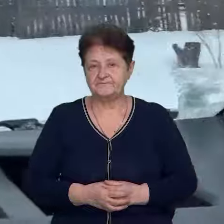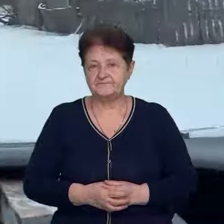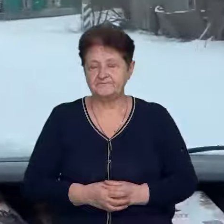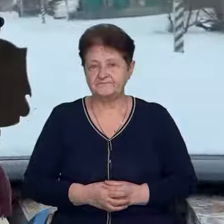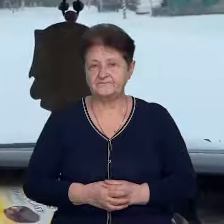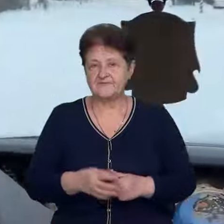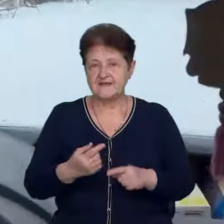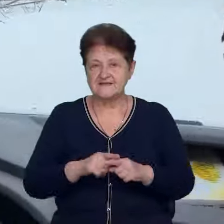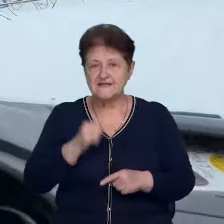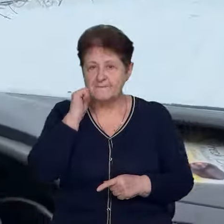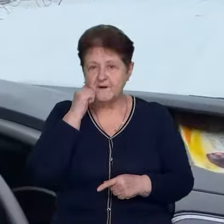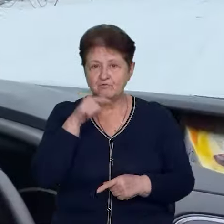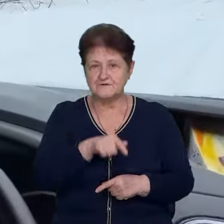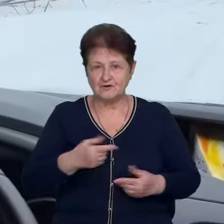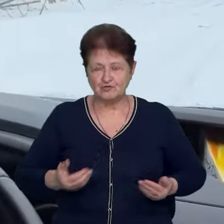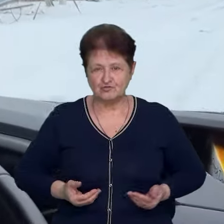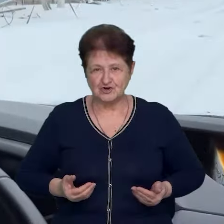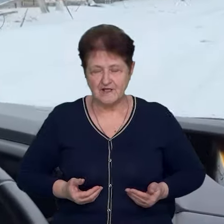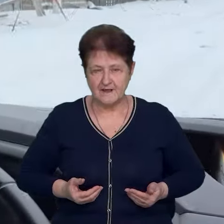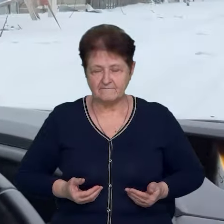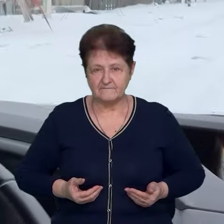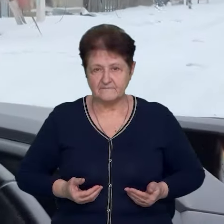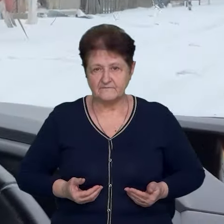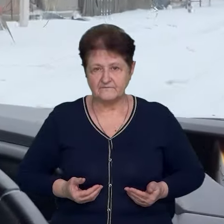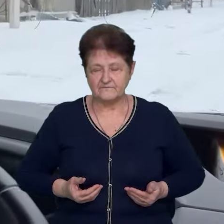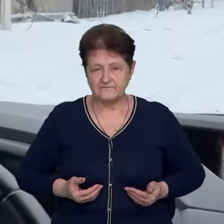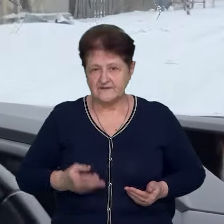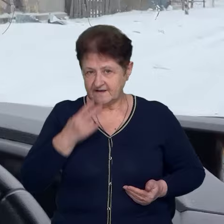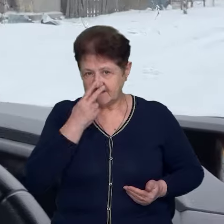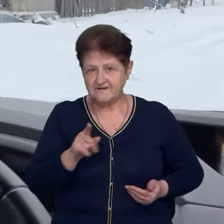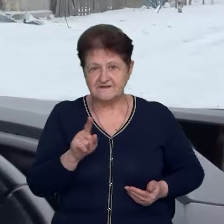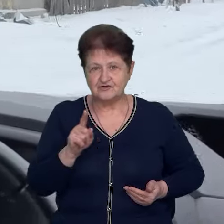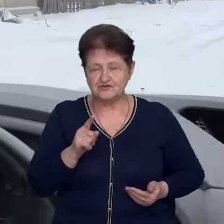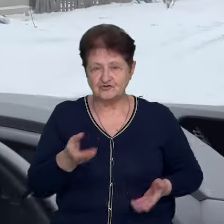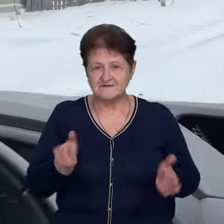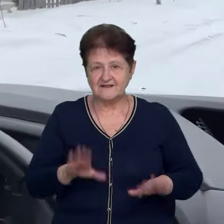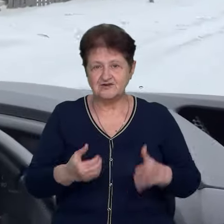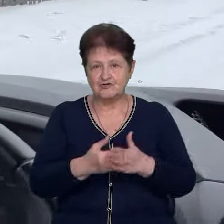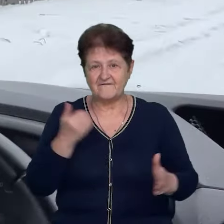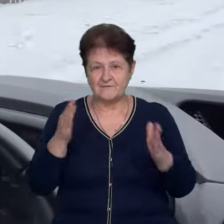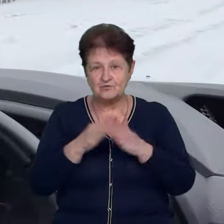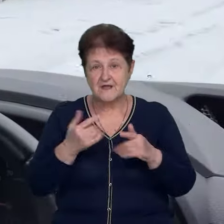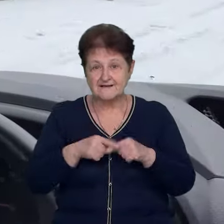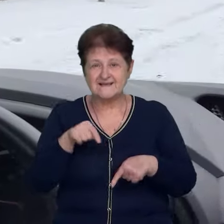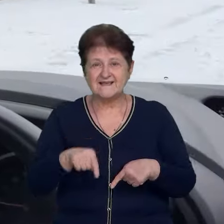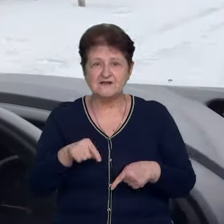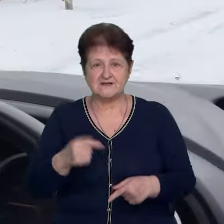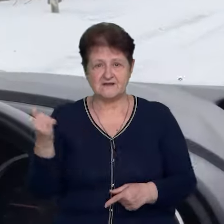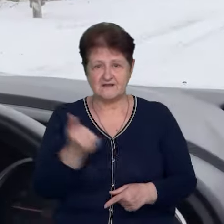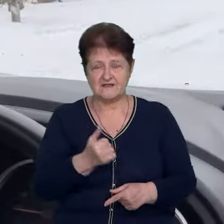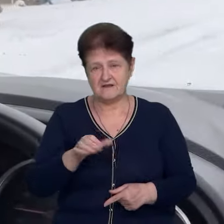Ось це бабуся жила тут, Прокопівна. Ось дивіться, що від будинку. Це все на цьому тижні було.